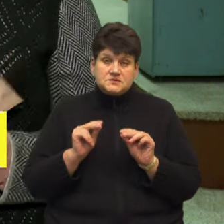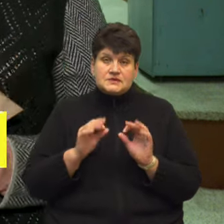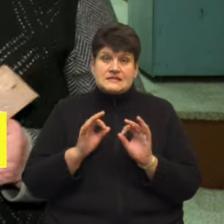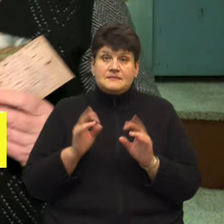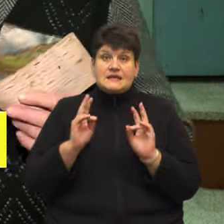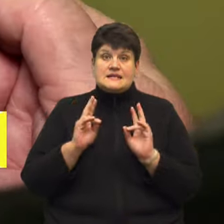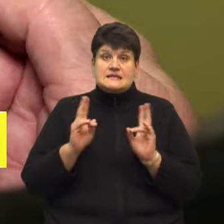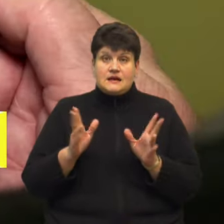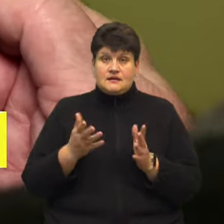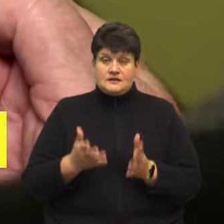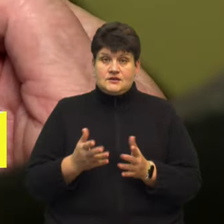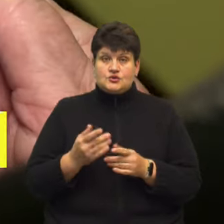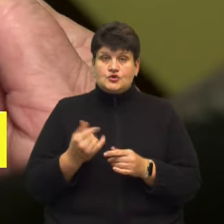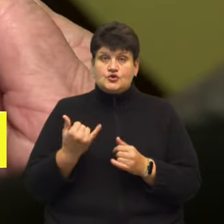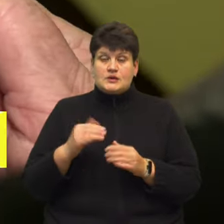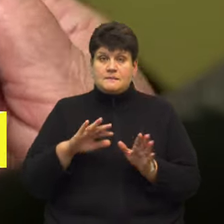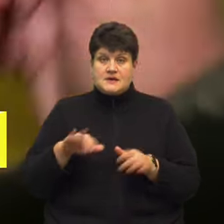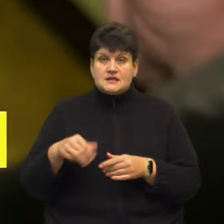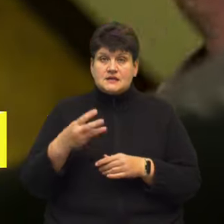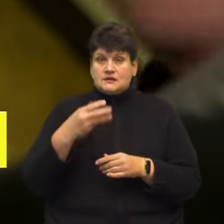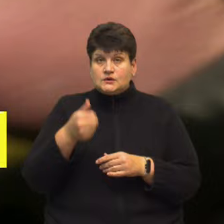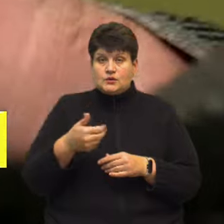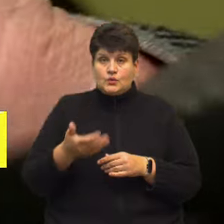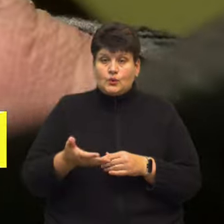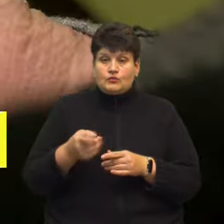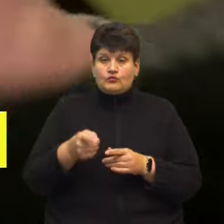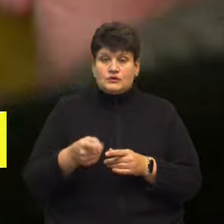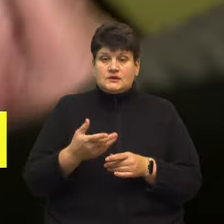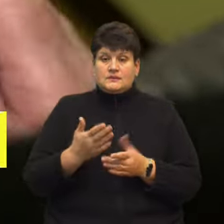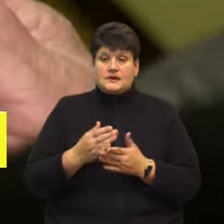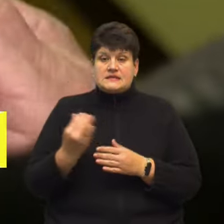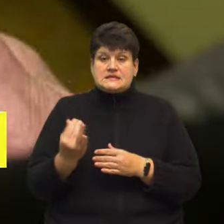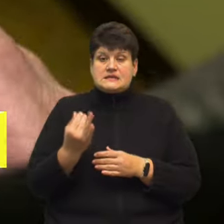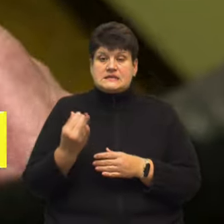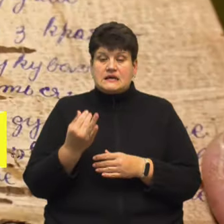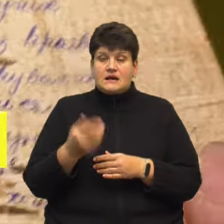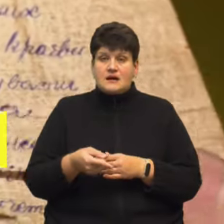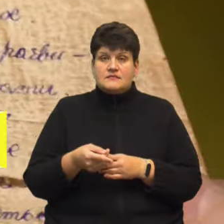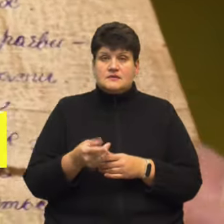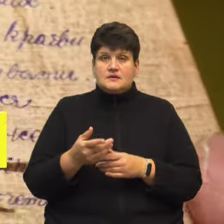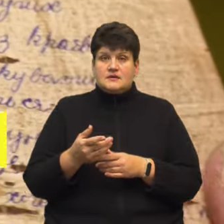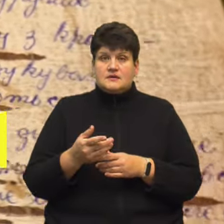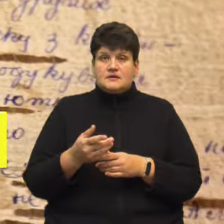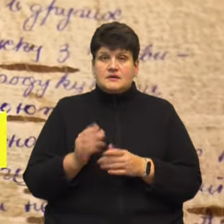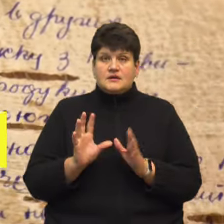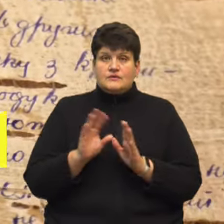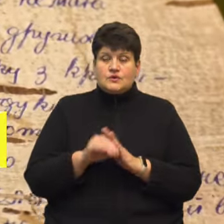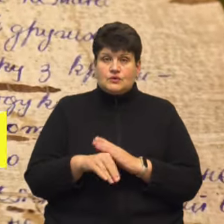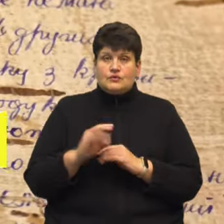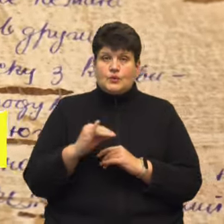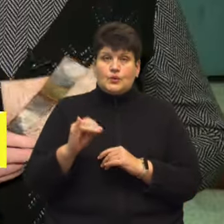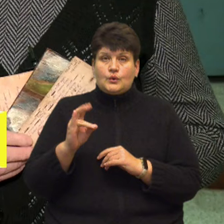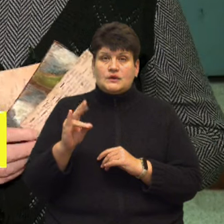ціння, сьогодні, через 30-ти більше років, вони викликали таке зацікавлення і йдуть до каталогу ЮНЕСКО. Ті люди, які